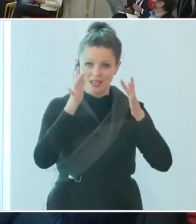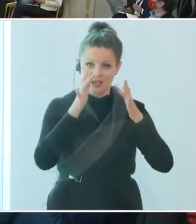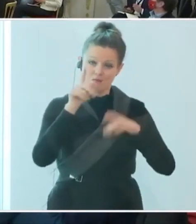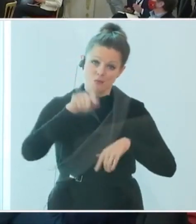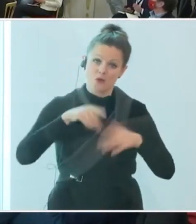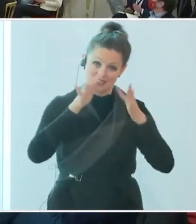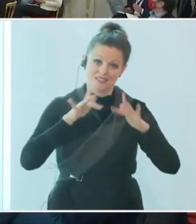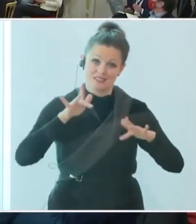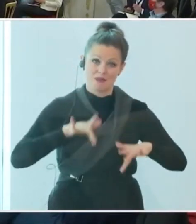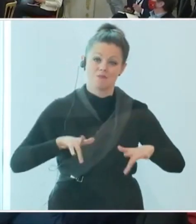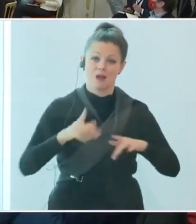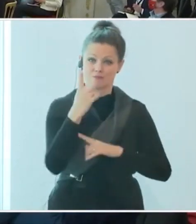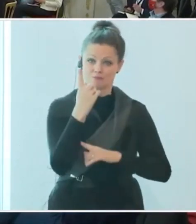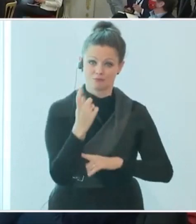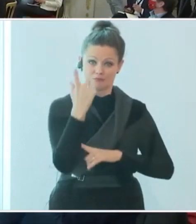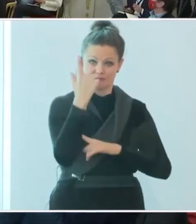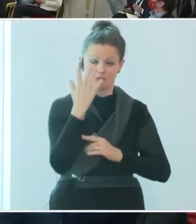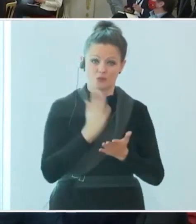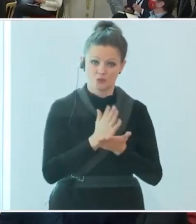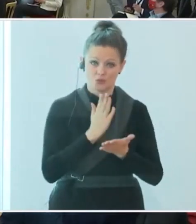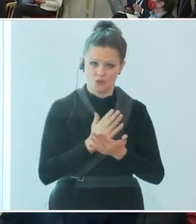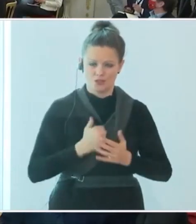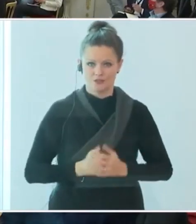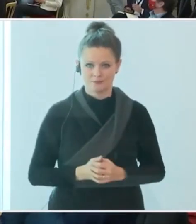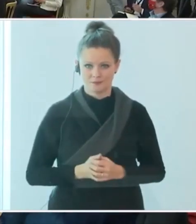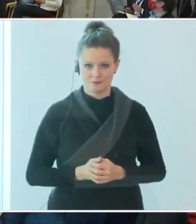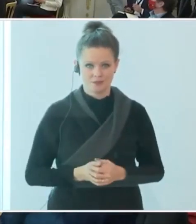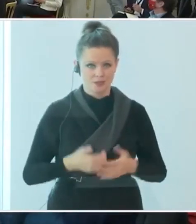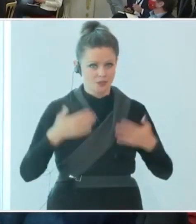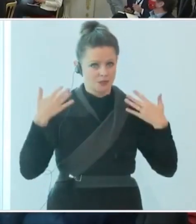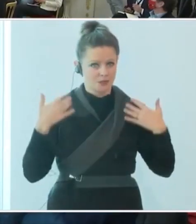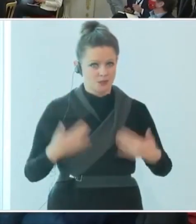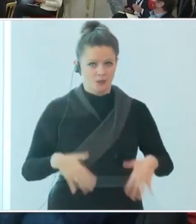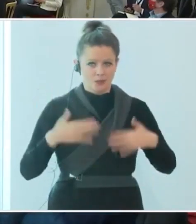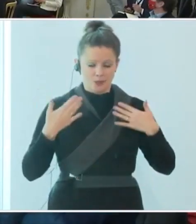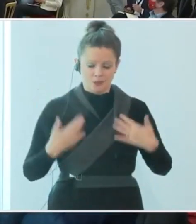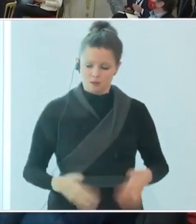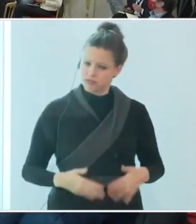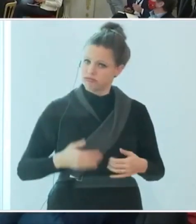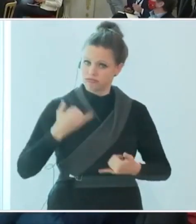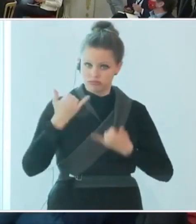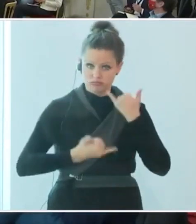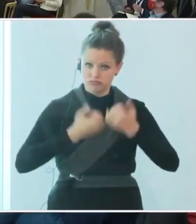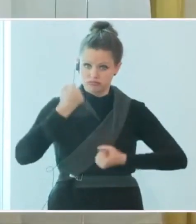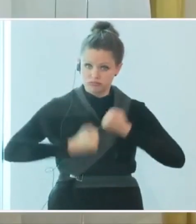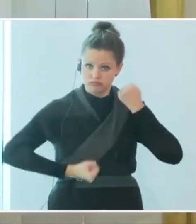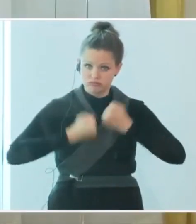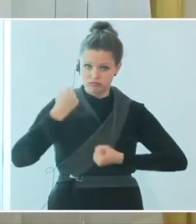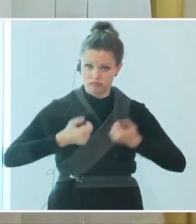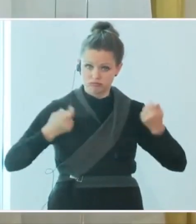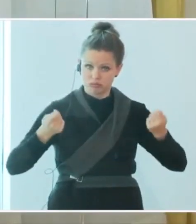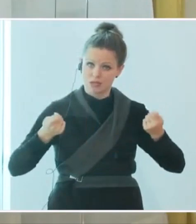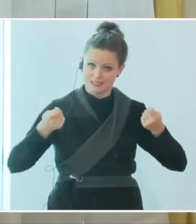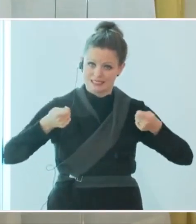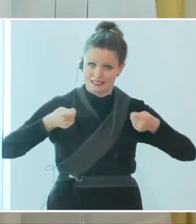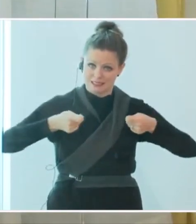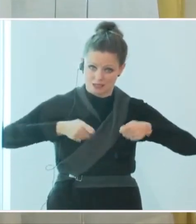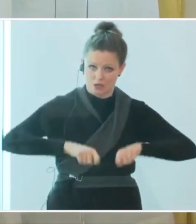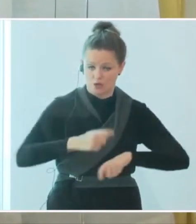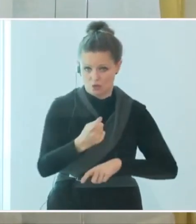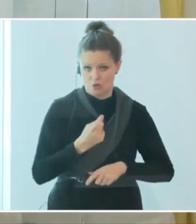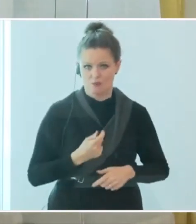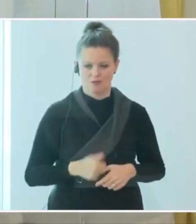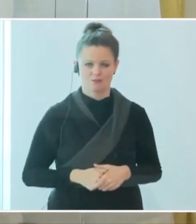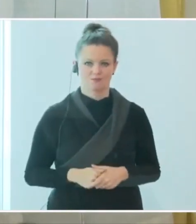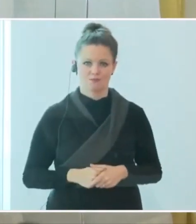Dezember hat begonnen und damit geht ein unfassbar schwieriges Jahr langsam zu Ende. Ein Jahr, das in Österreich